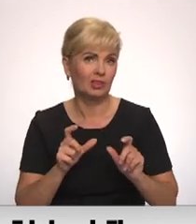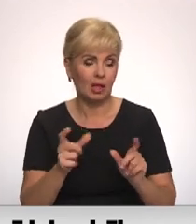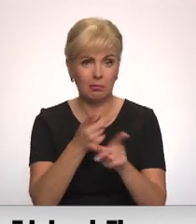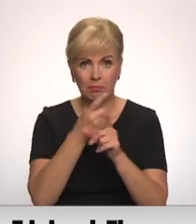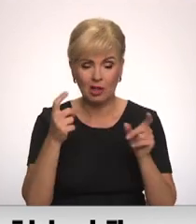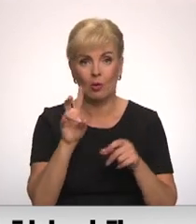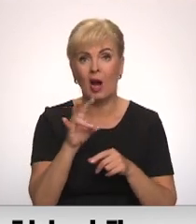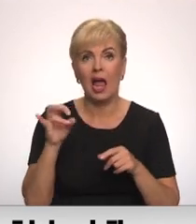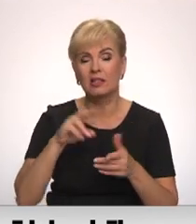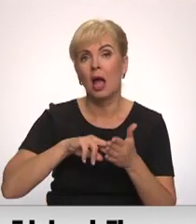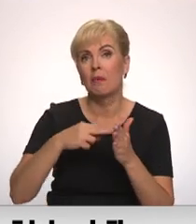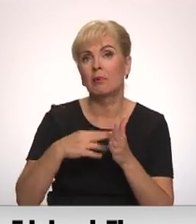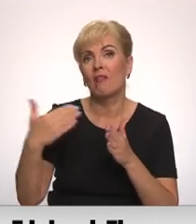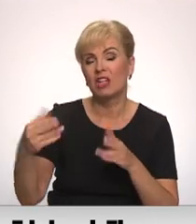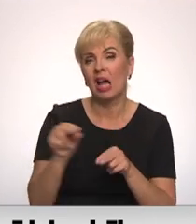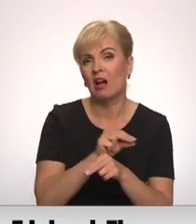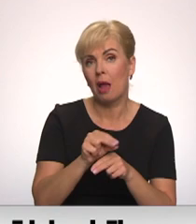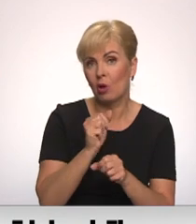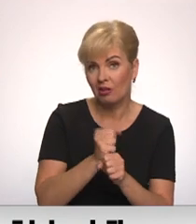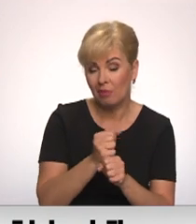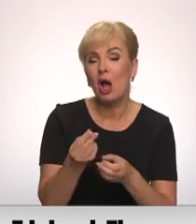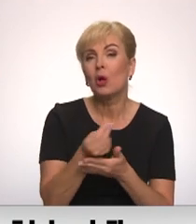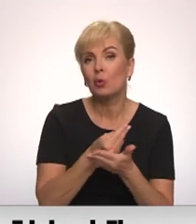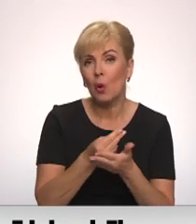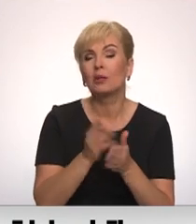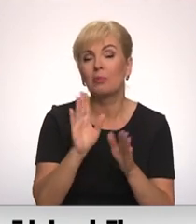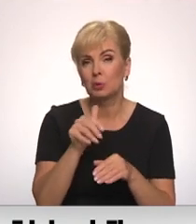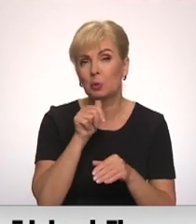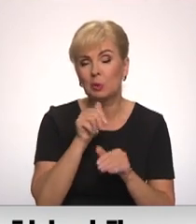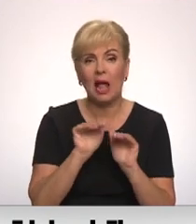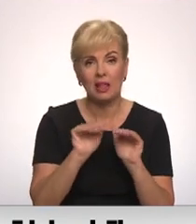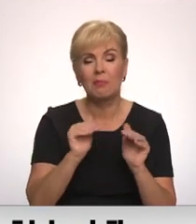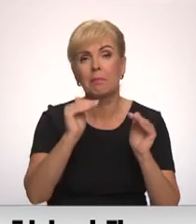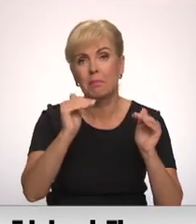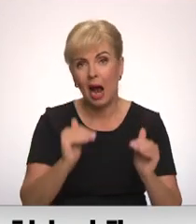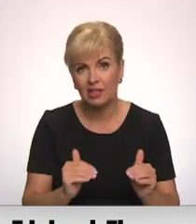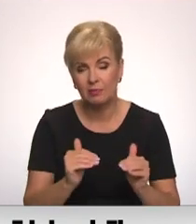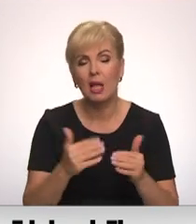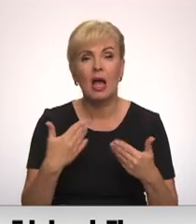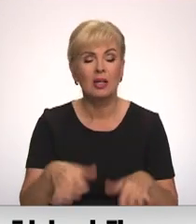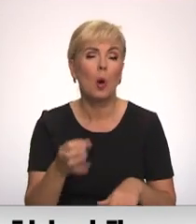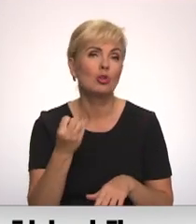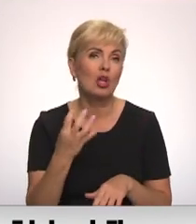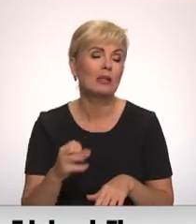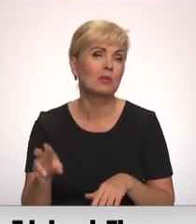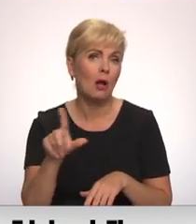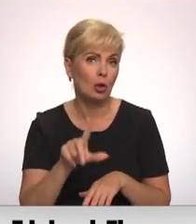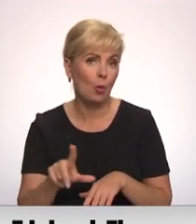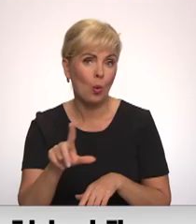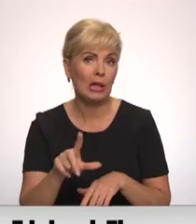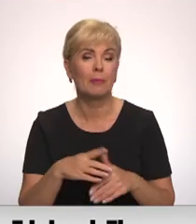par pļaviņu HES plānotiem remontdarbiem, kas nozīmē būtiski ūdens līmeņa pazemināšanu jau no 14. jūlija.